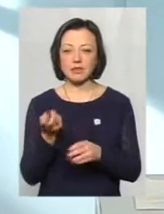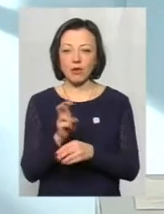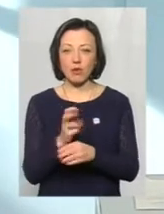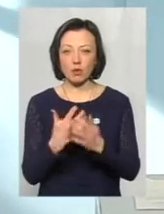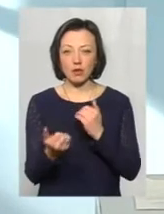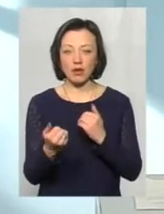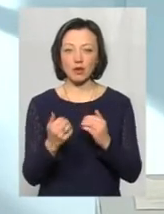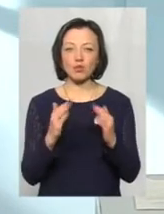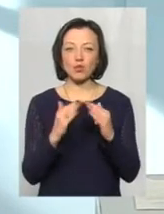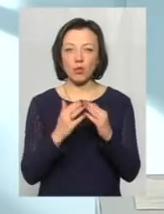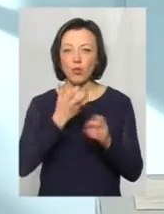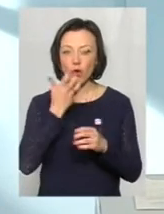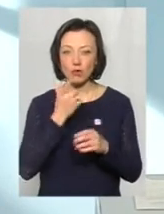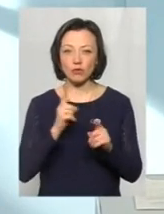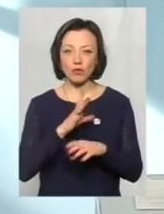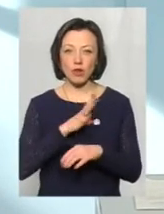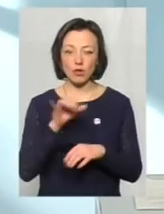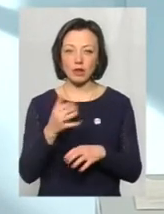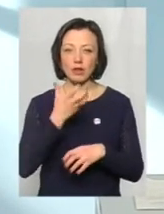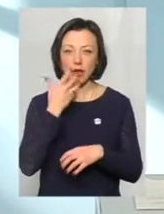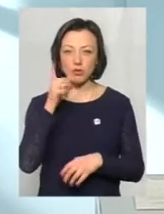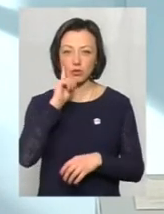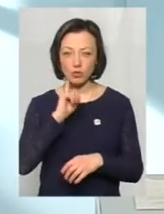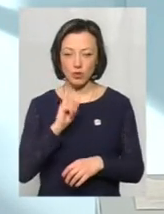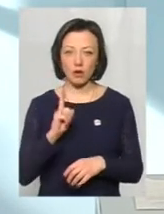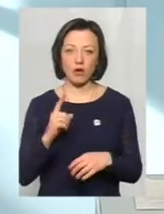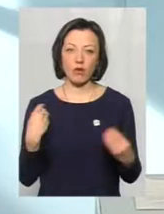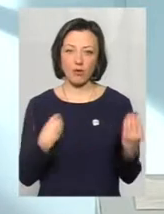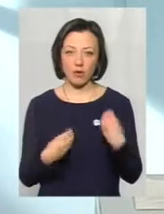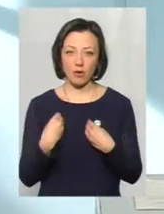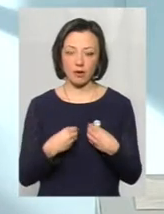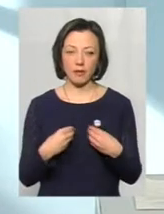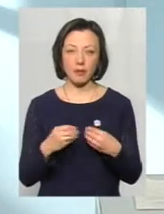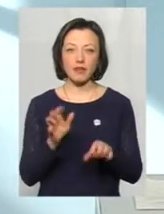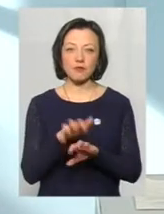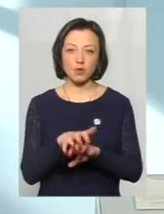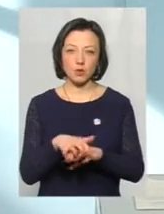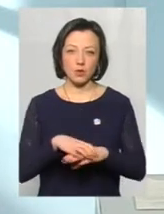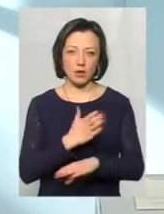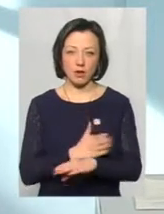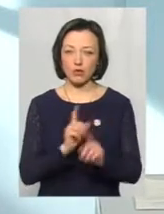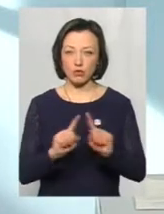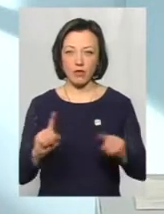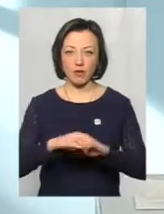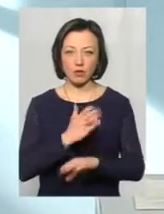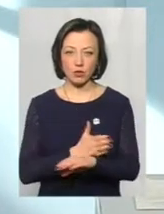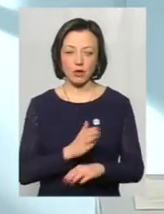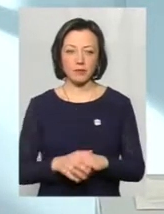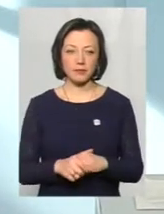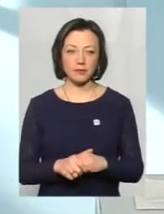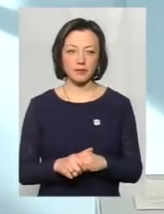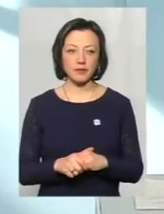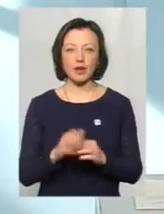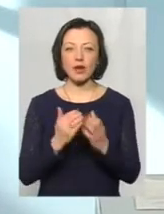погрітись додому. І так само, щоб в них була тепла, зручна, комфортна одежа. І взуття, особливо взуття. І